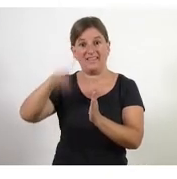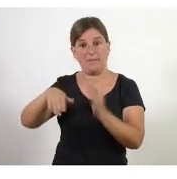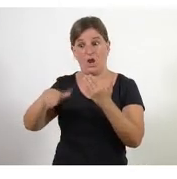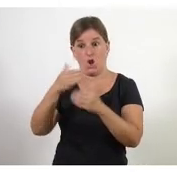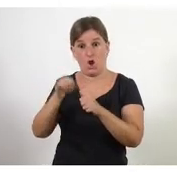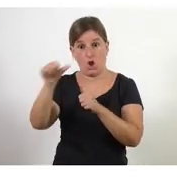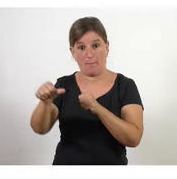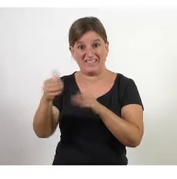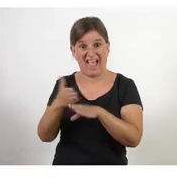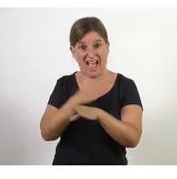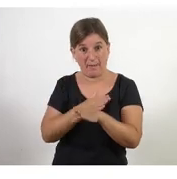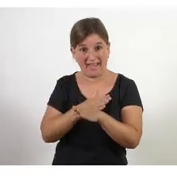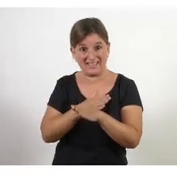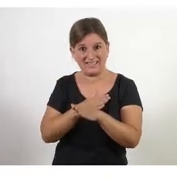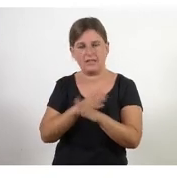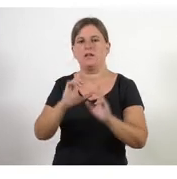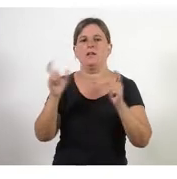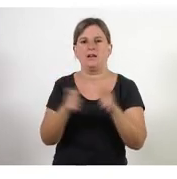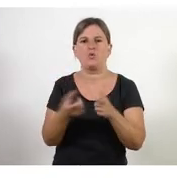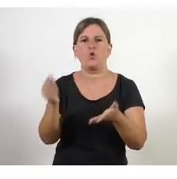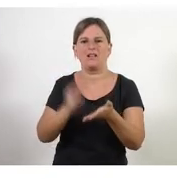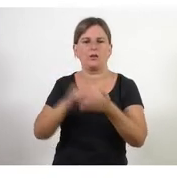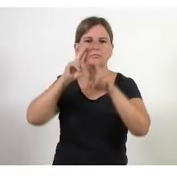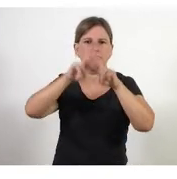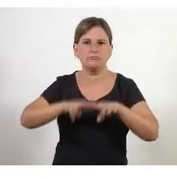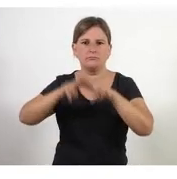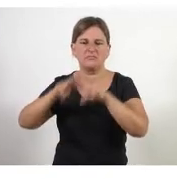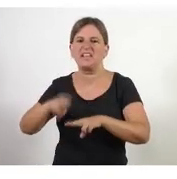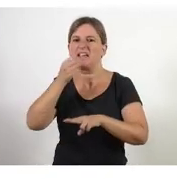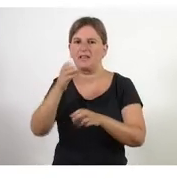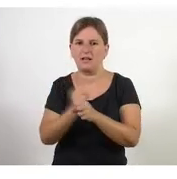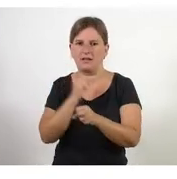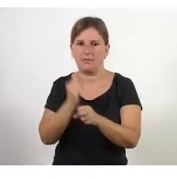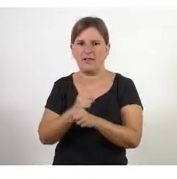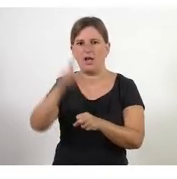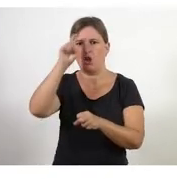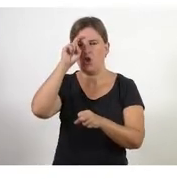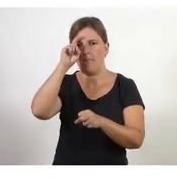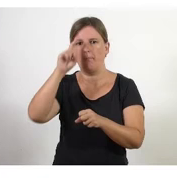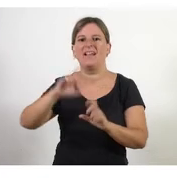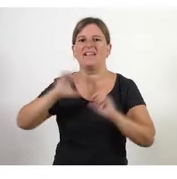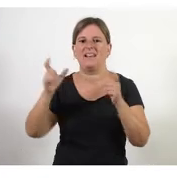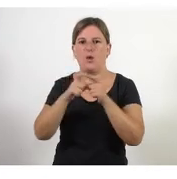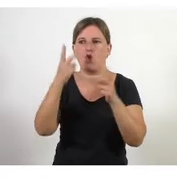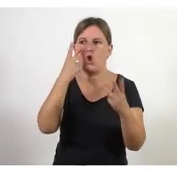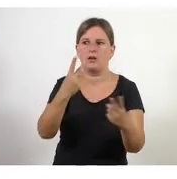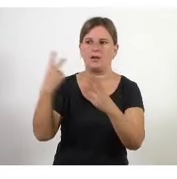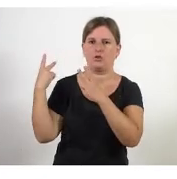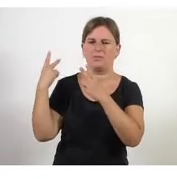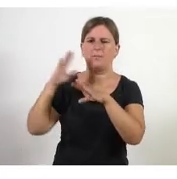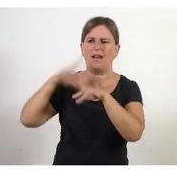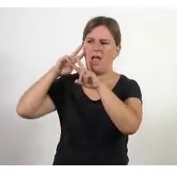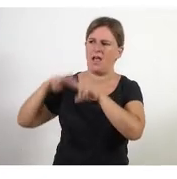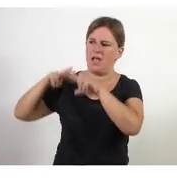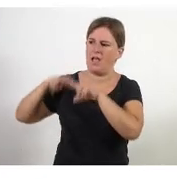començar fem una reunió que és una reunió per revisar com estem treballant i que es diu una reunió retrospectiva només per revisar